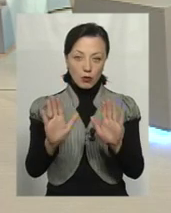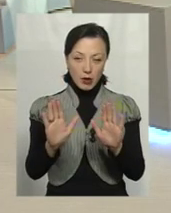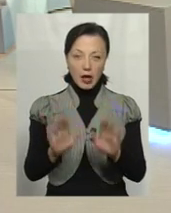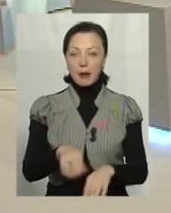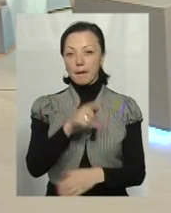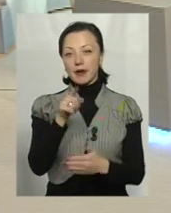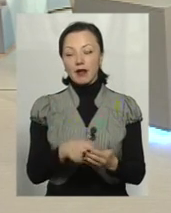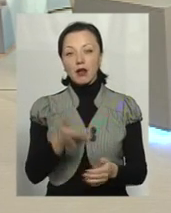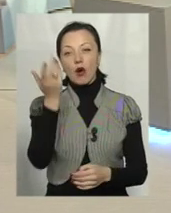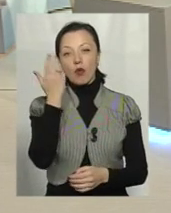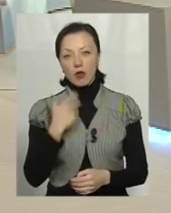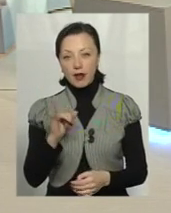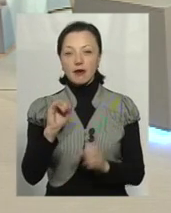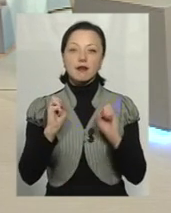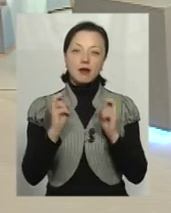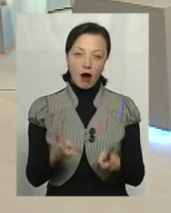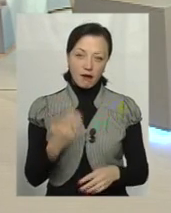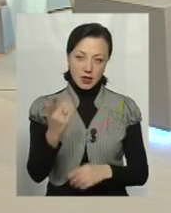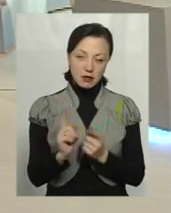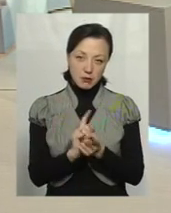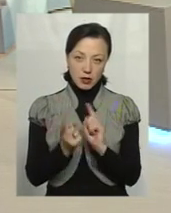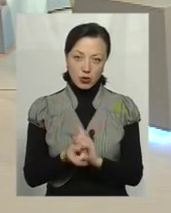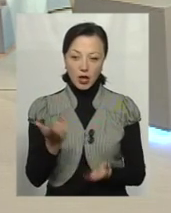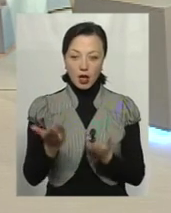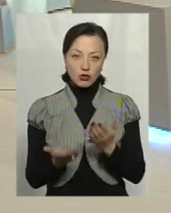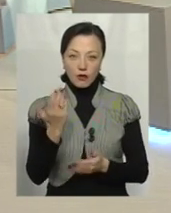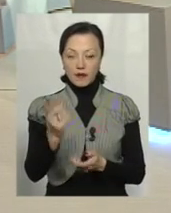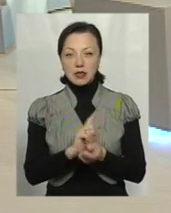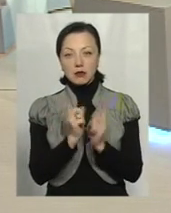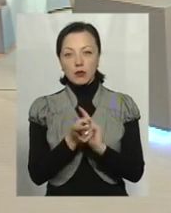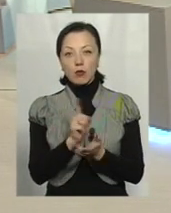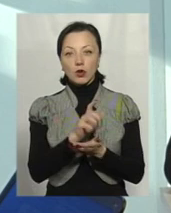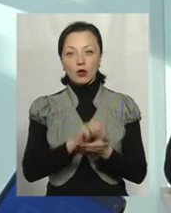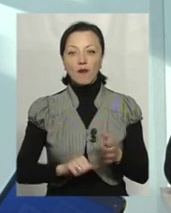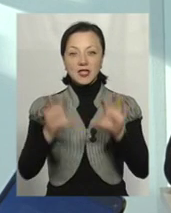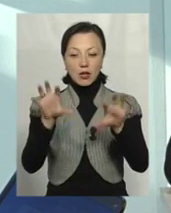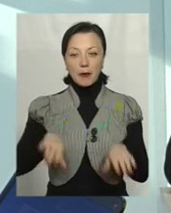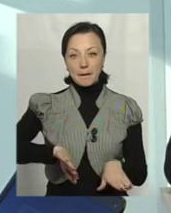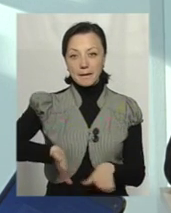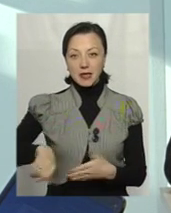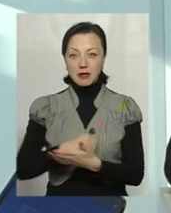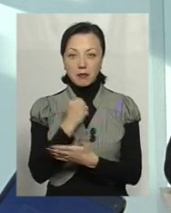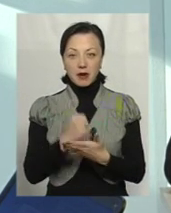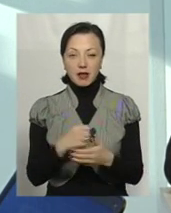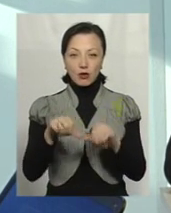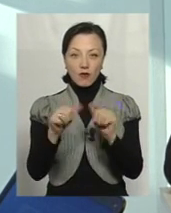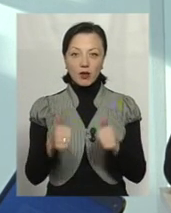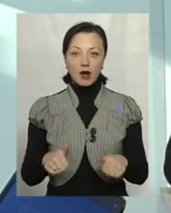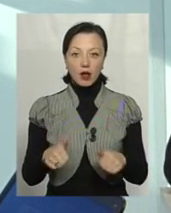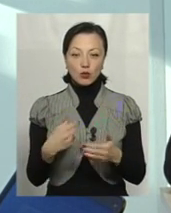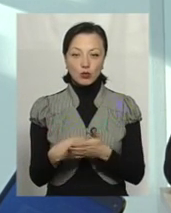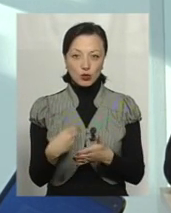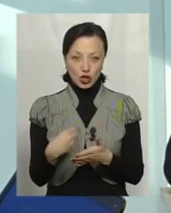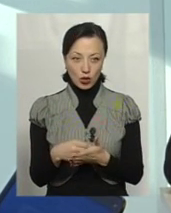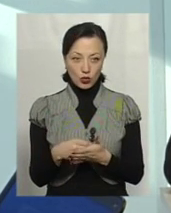ви змінюєте і як ви змінюєте. Якщо ви змінюєте податкове законодавство після вже прийнятого якогось варіанту бюджету,